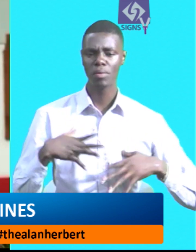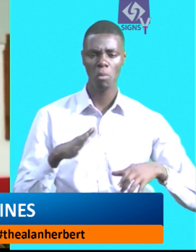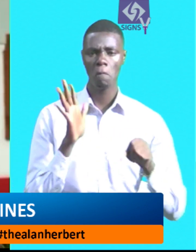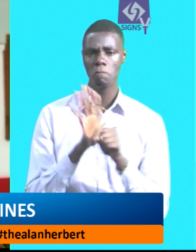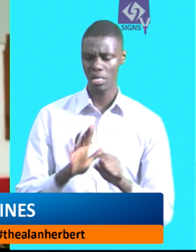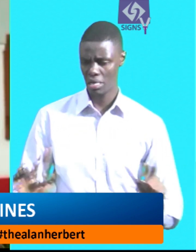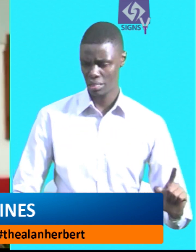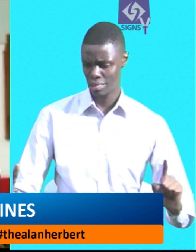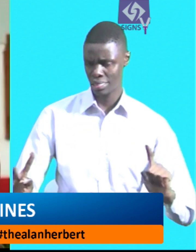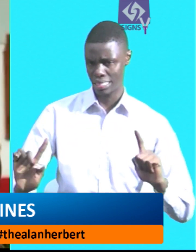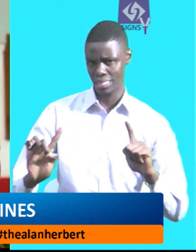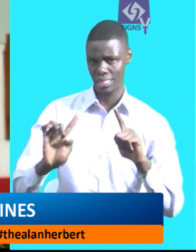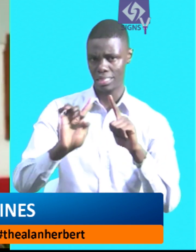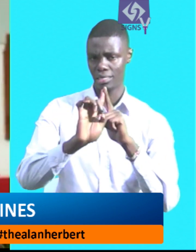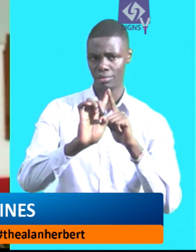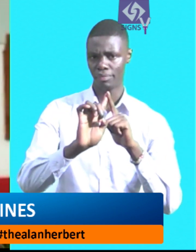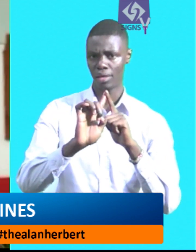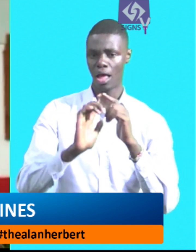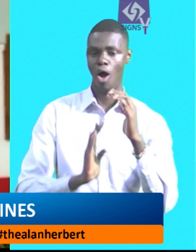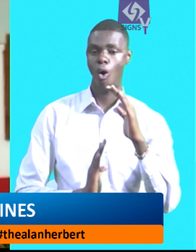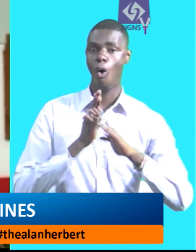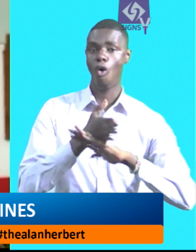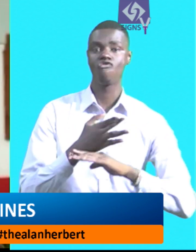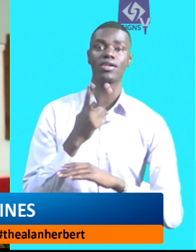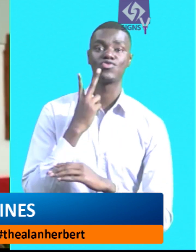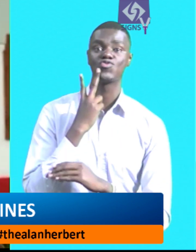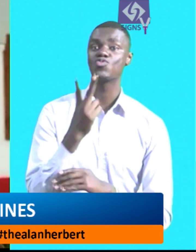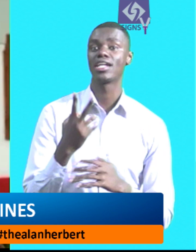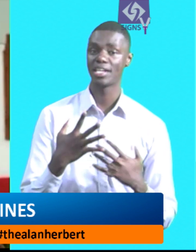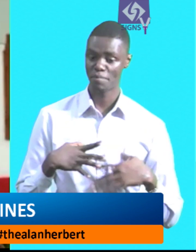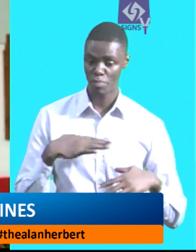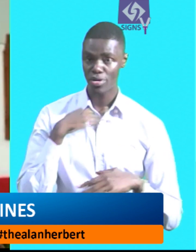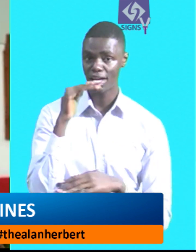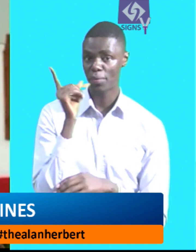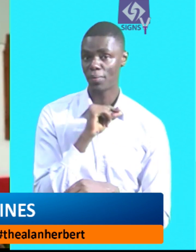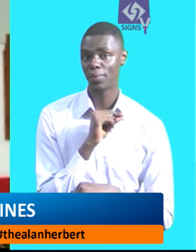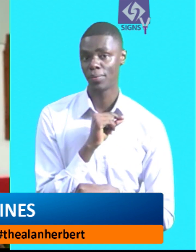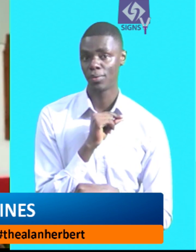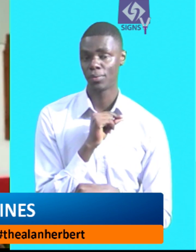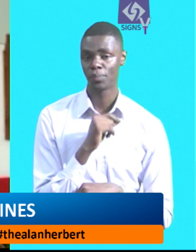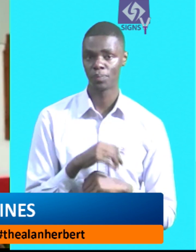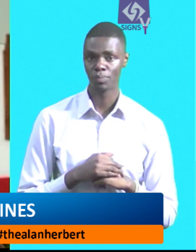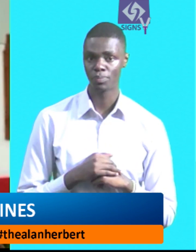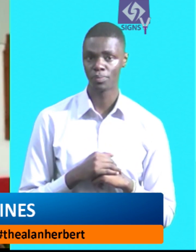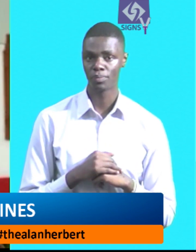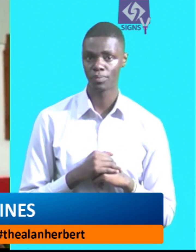wamepita sasa wananchi miambili wamepoteza maisha yao